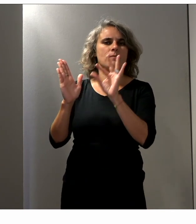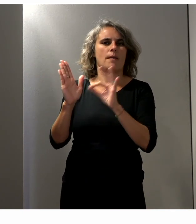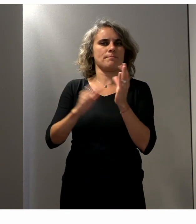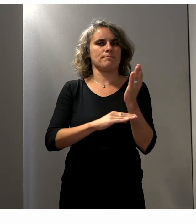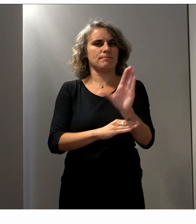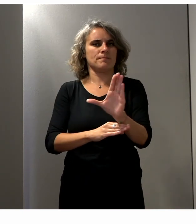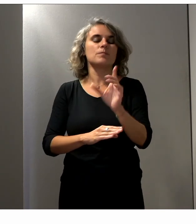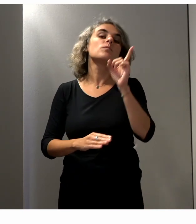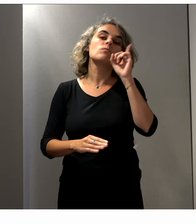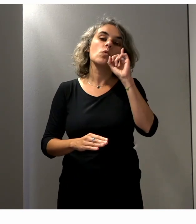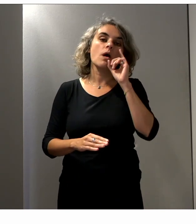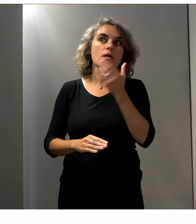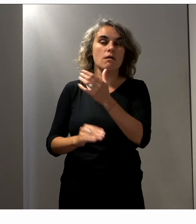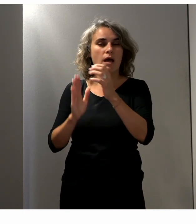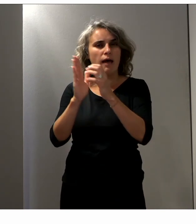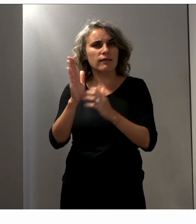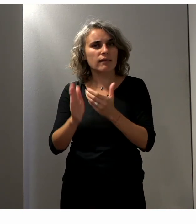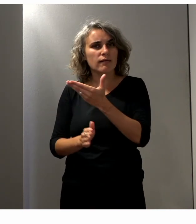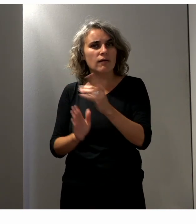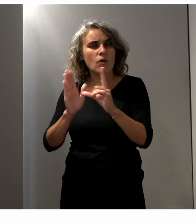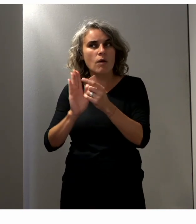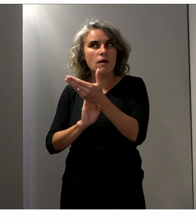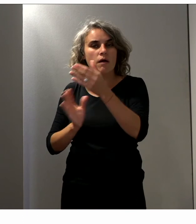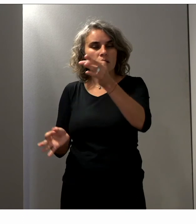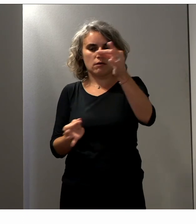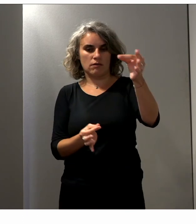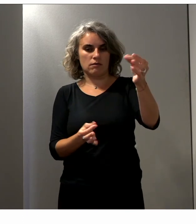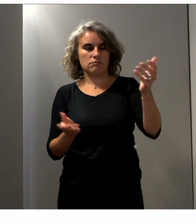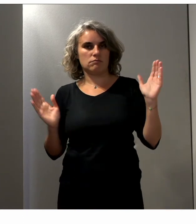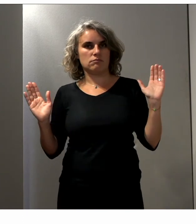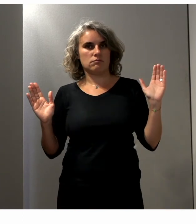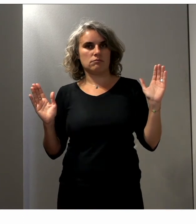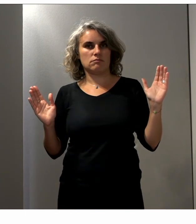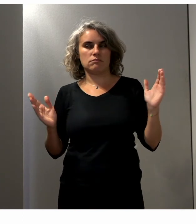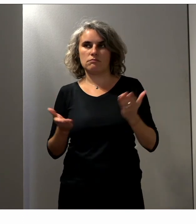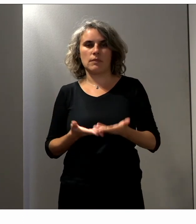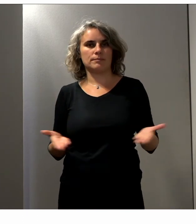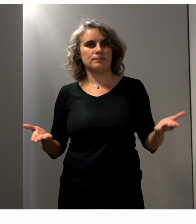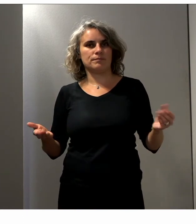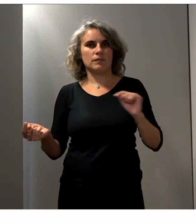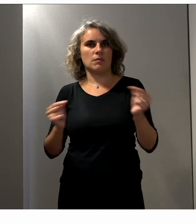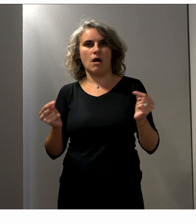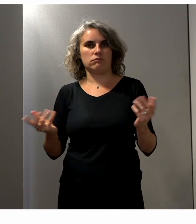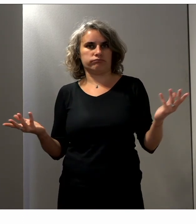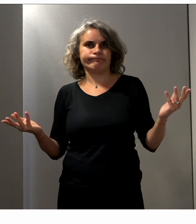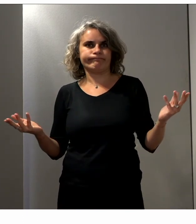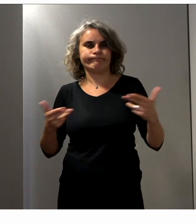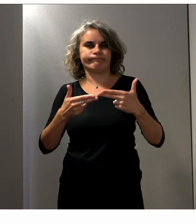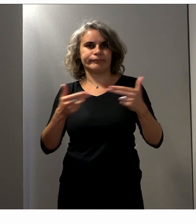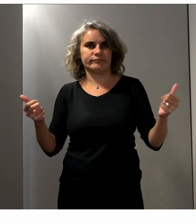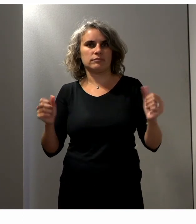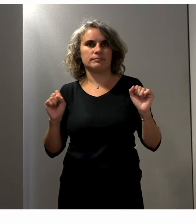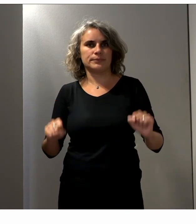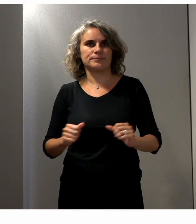réalité, avec cet article de loi, on pose le débat qu'on va ouvrir ce matin en